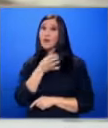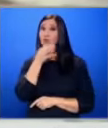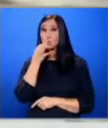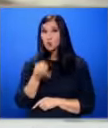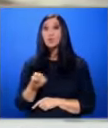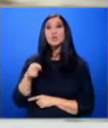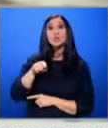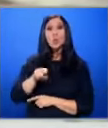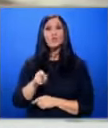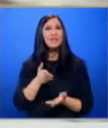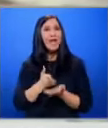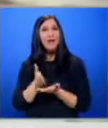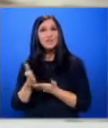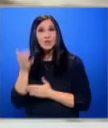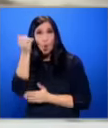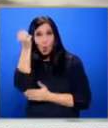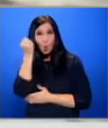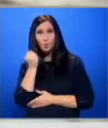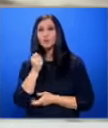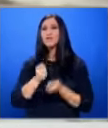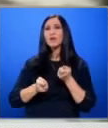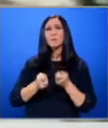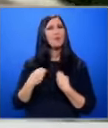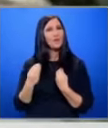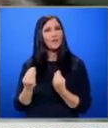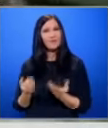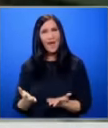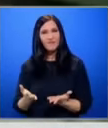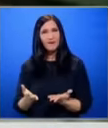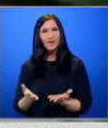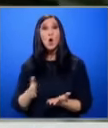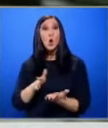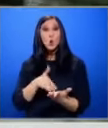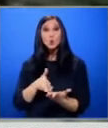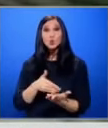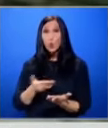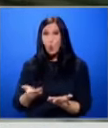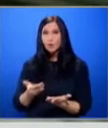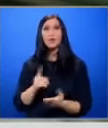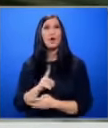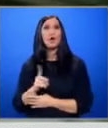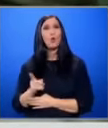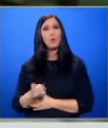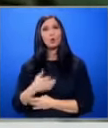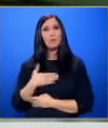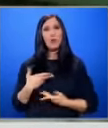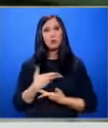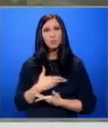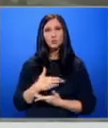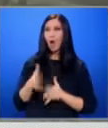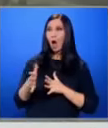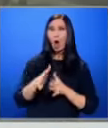съответния вид локомотиви, подържани и да дава услугата, на която има нужда